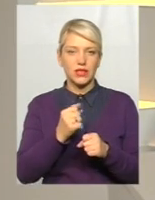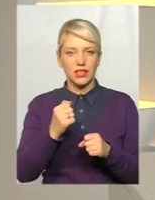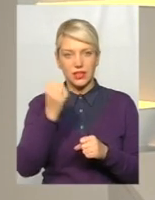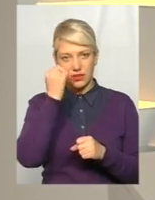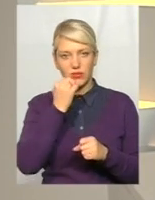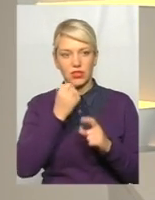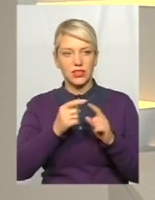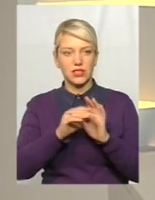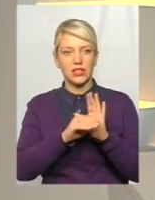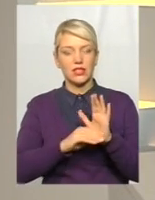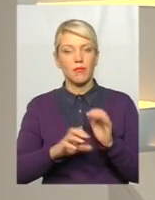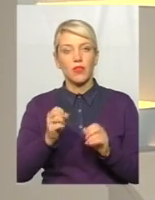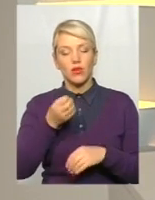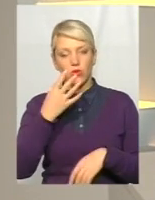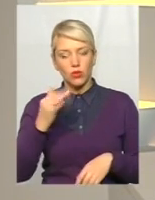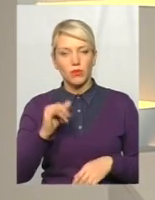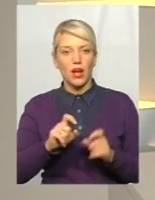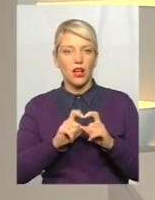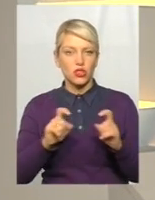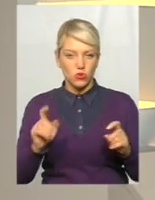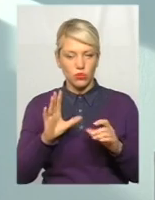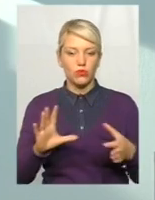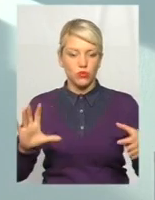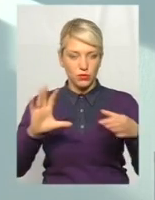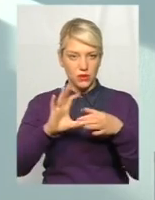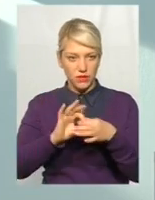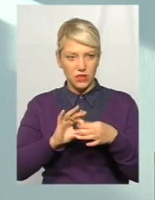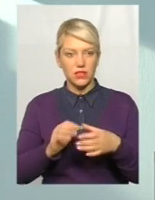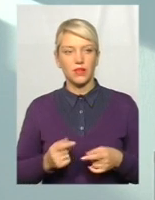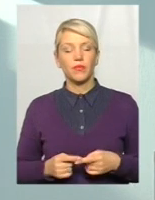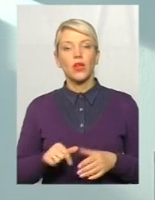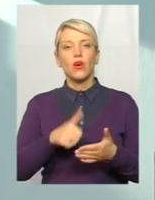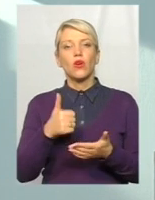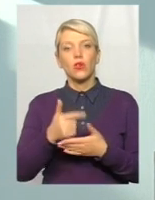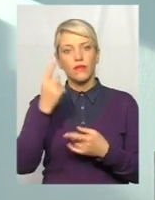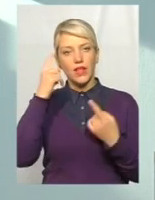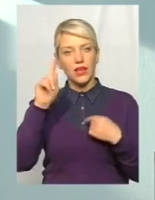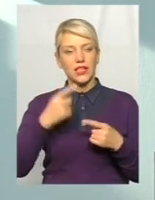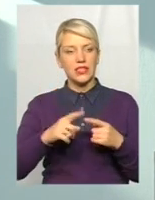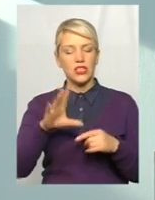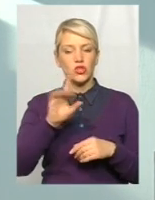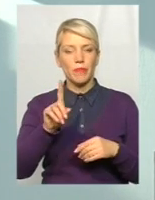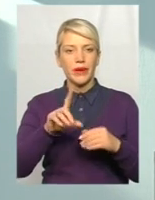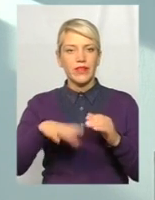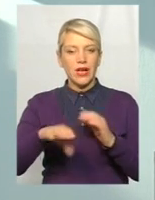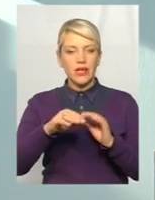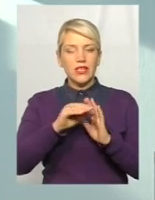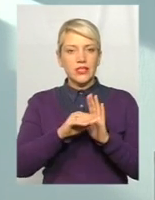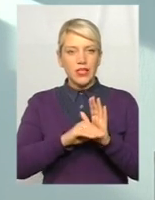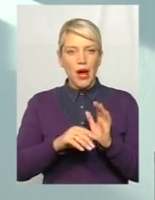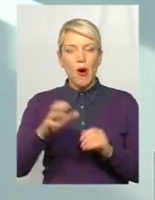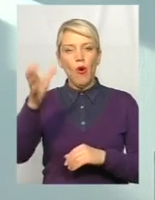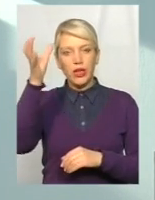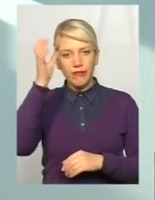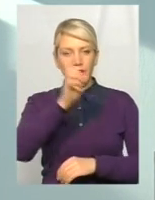школи будуть підв'язані, наприклад, до цього? Безперечно, головна ідея, це якраз, щоб все системи, це і світа, і медицина,